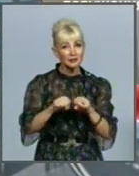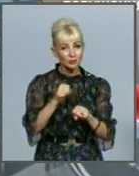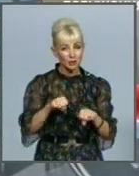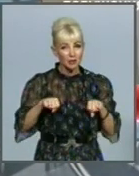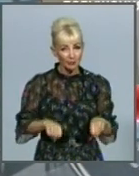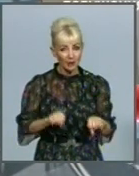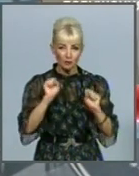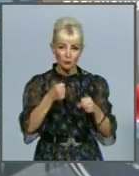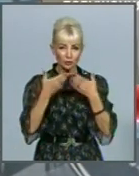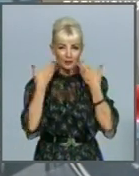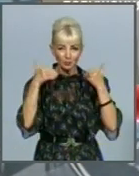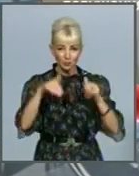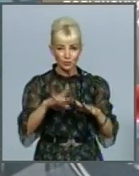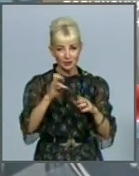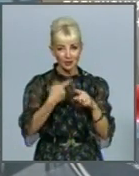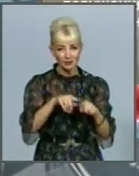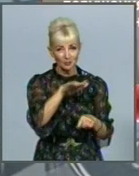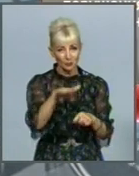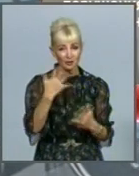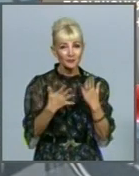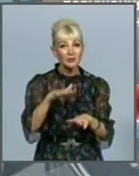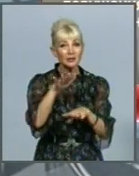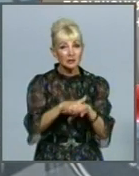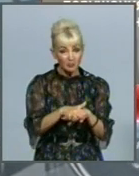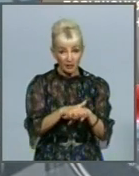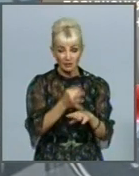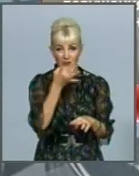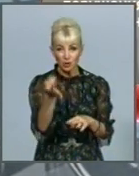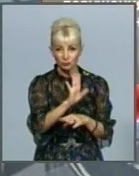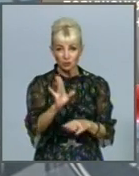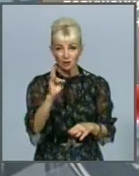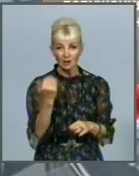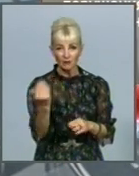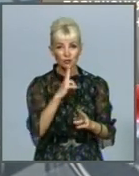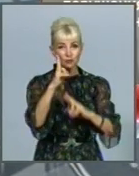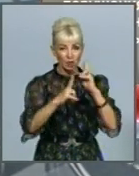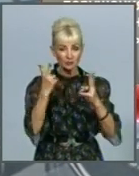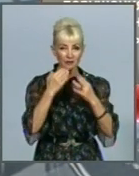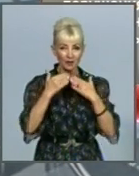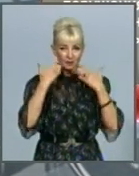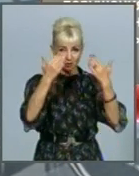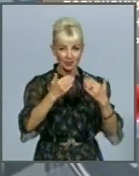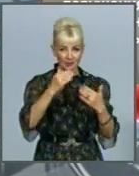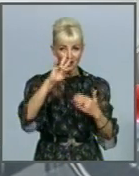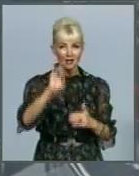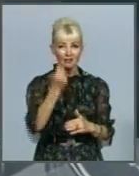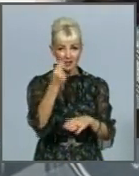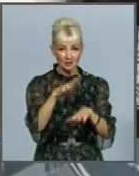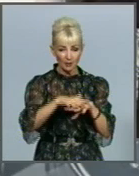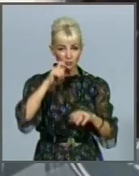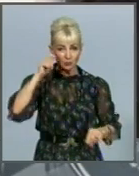можна легко вирішити на цьому рівні. Якщо банк не реагує на вашу скаргу, варто звертатися до Національного банку.